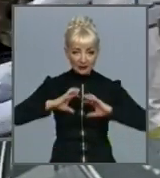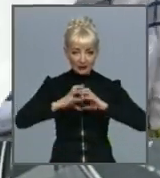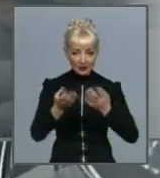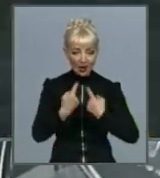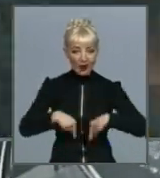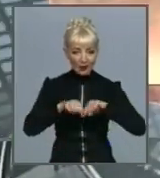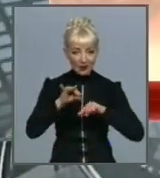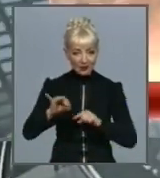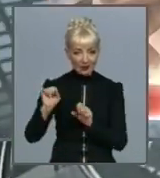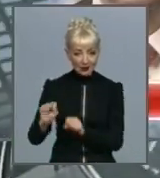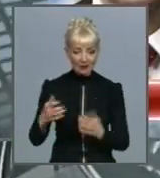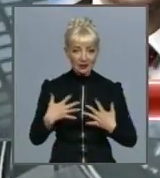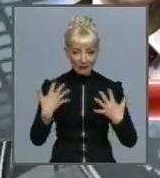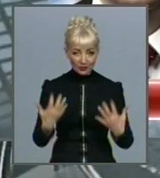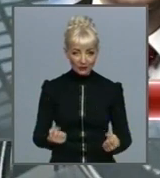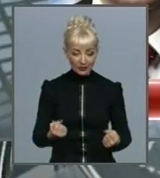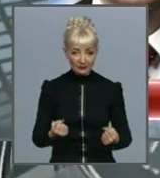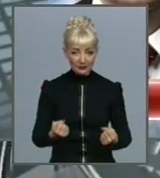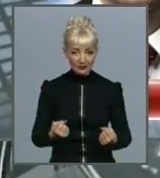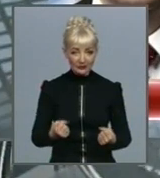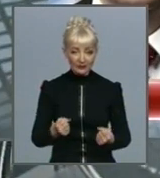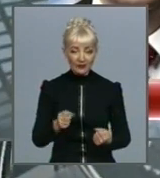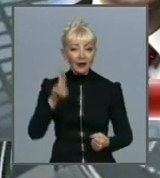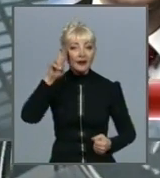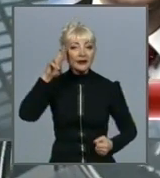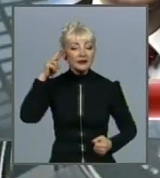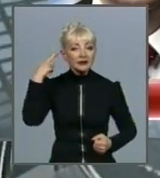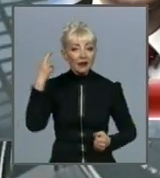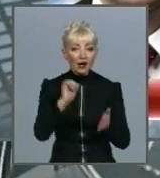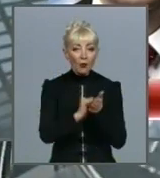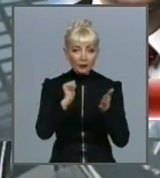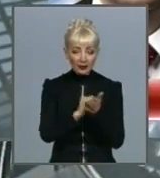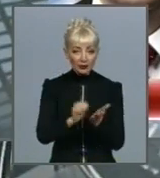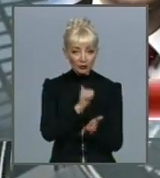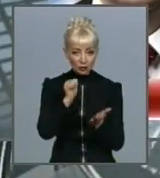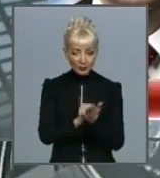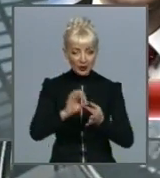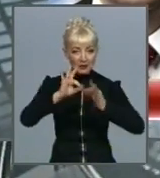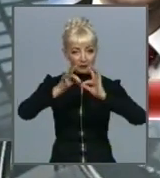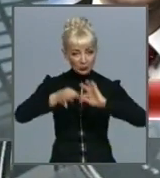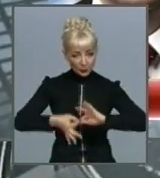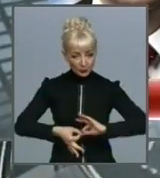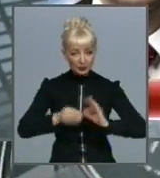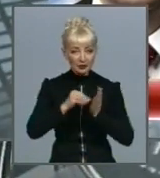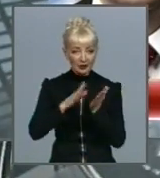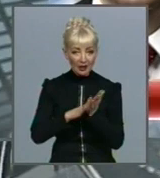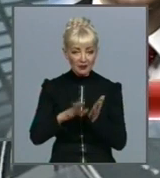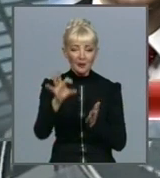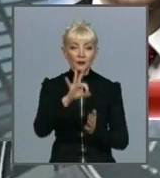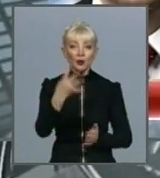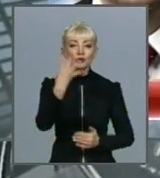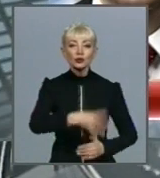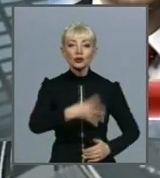здоров'я. Китай опублікував документ з детальними даними про більш ніж 44 тисячах